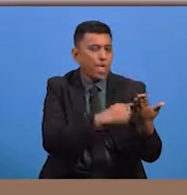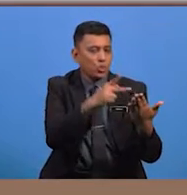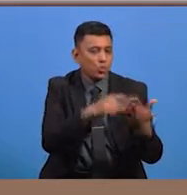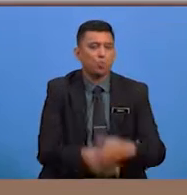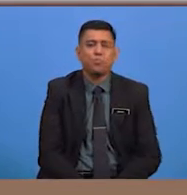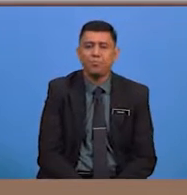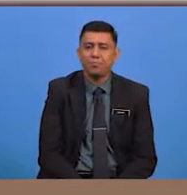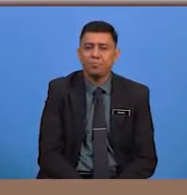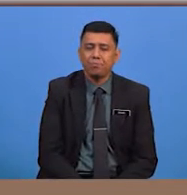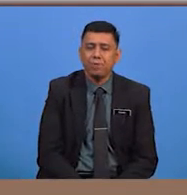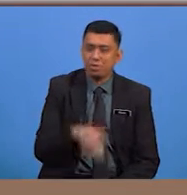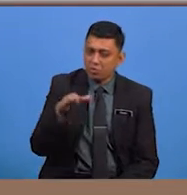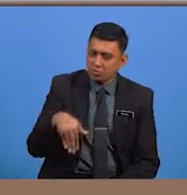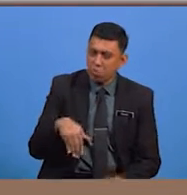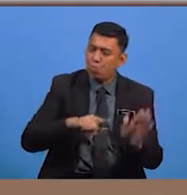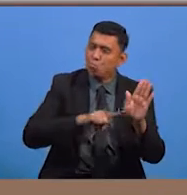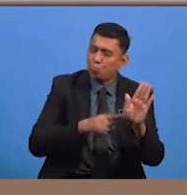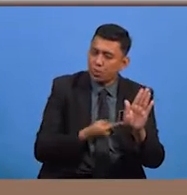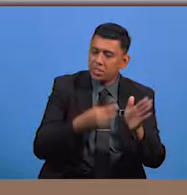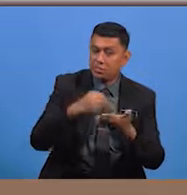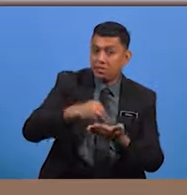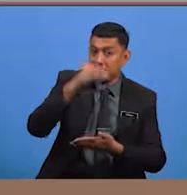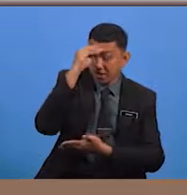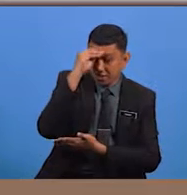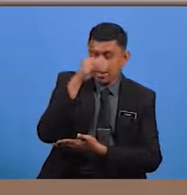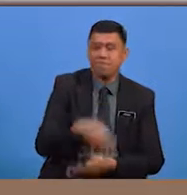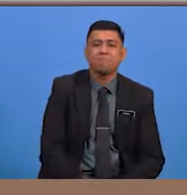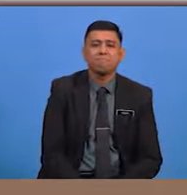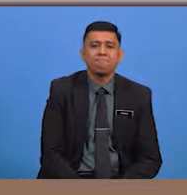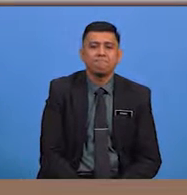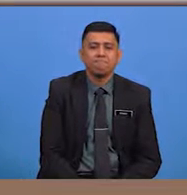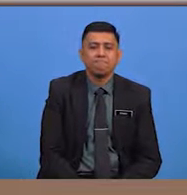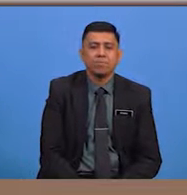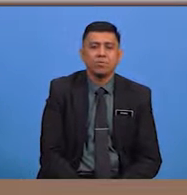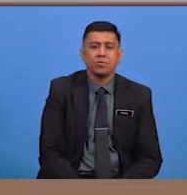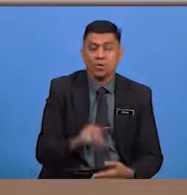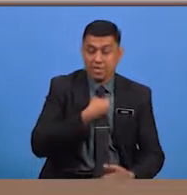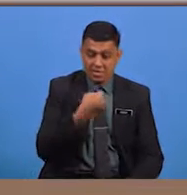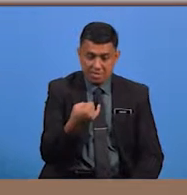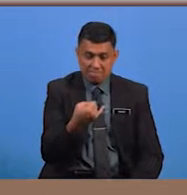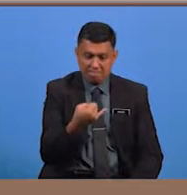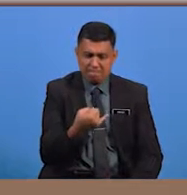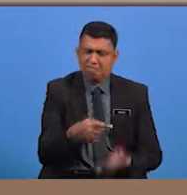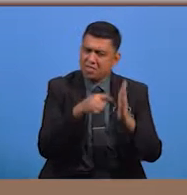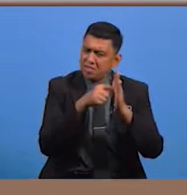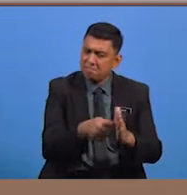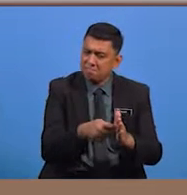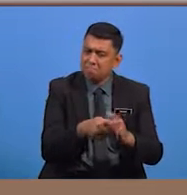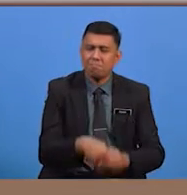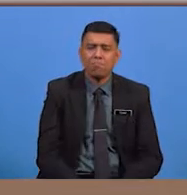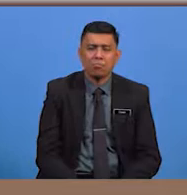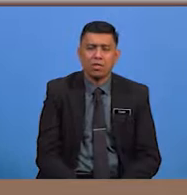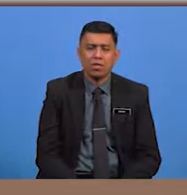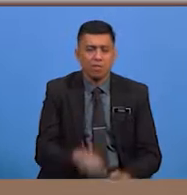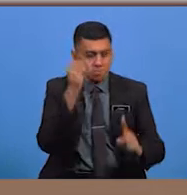Sebelum kita memulakan pembelajaran Ingin cikgu tekankan tentang